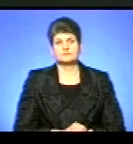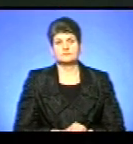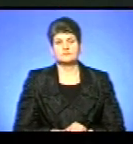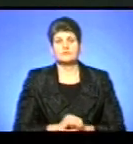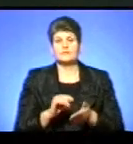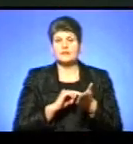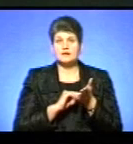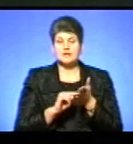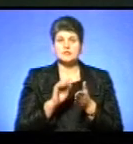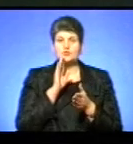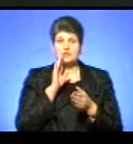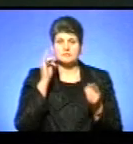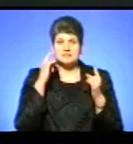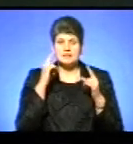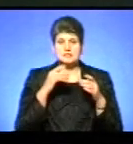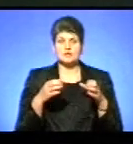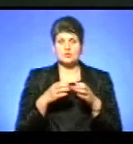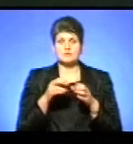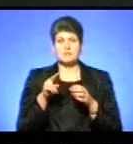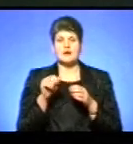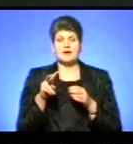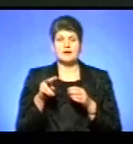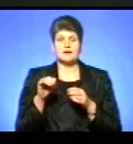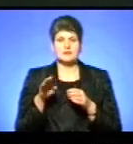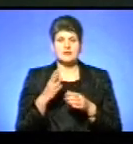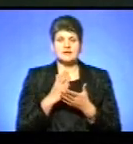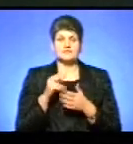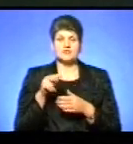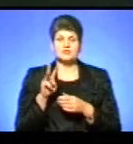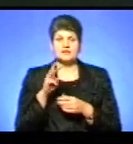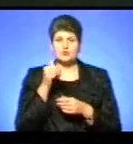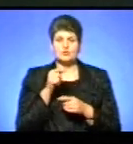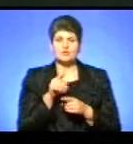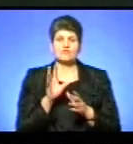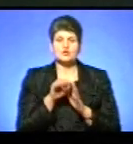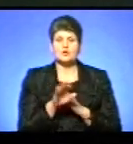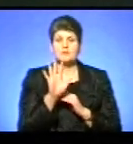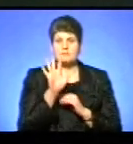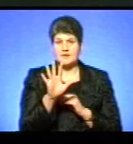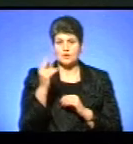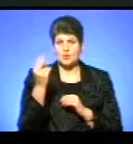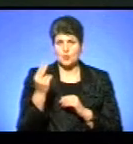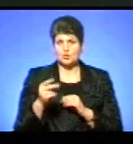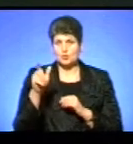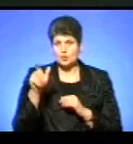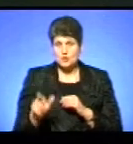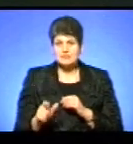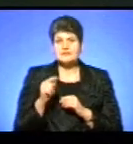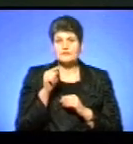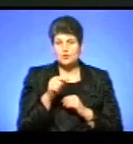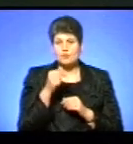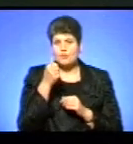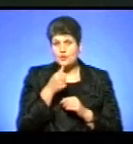Зазначу, жіночий мистецький гурт «Палітра» діє з 2003 року. Тоді до нього увійшли п'ятеро художниці. В тому ж році вони